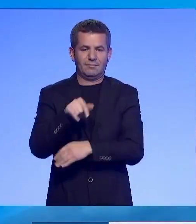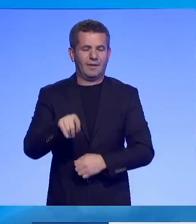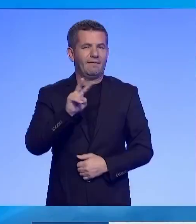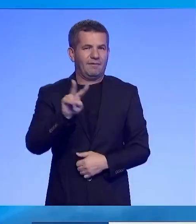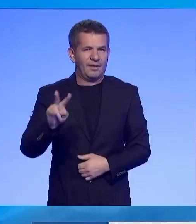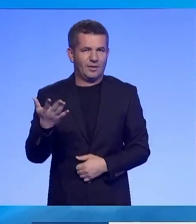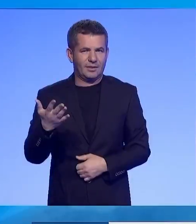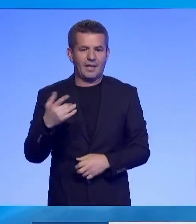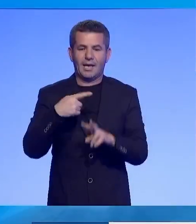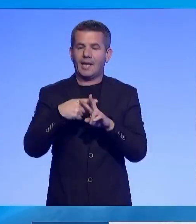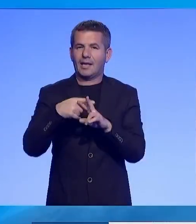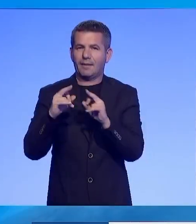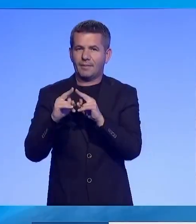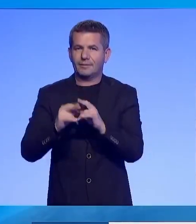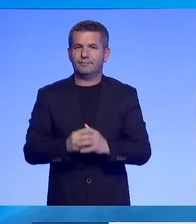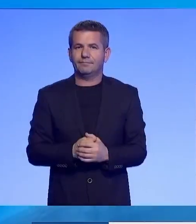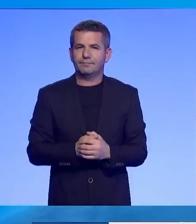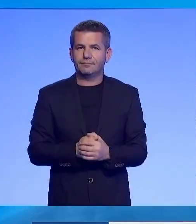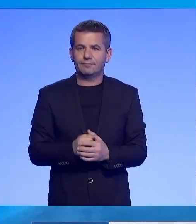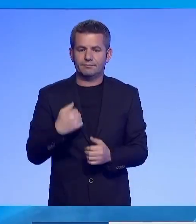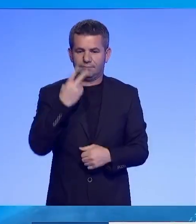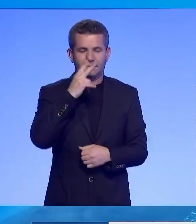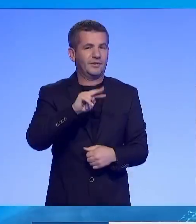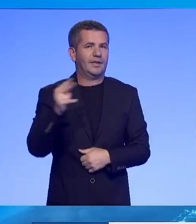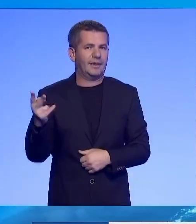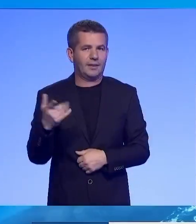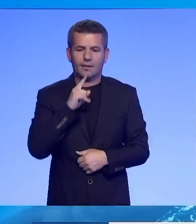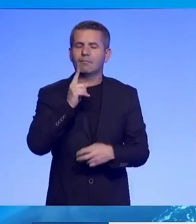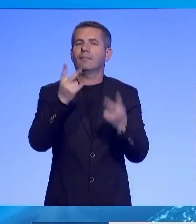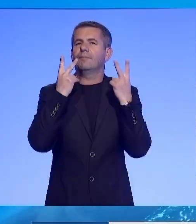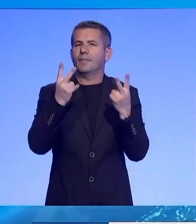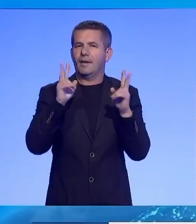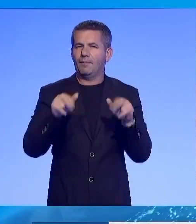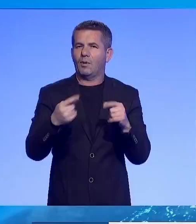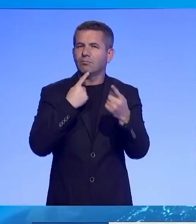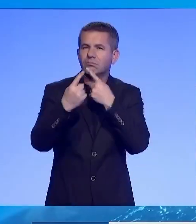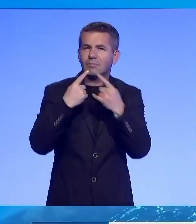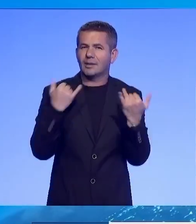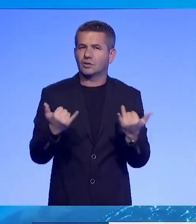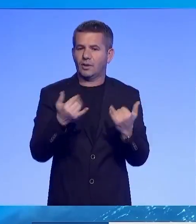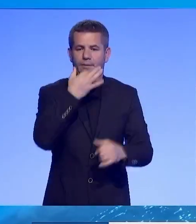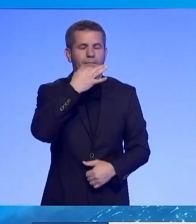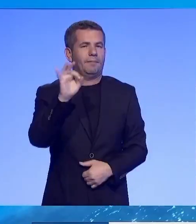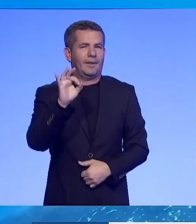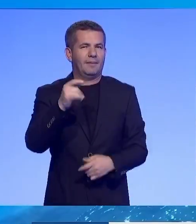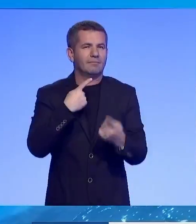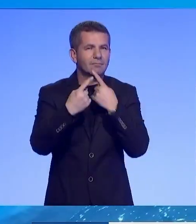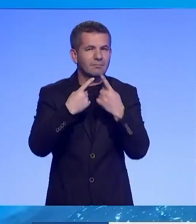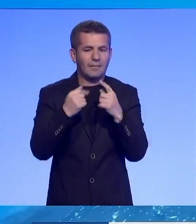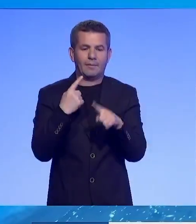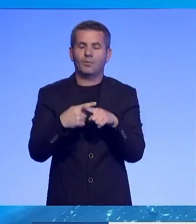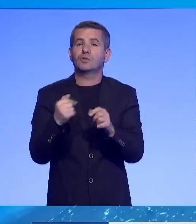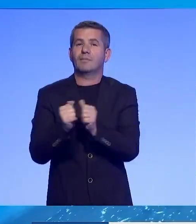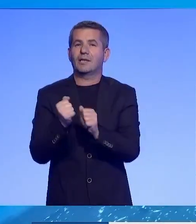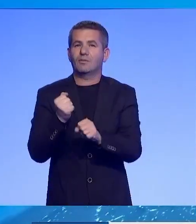politik haki a bazin. Kam një qëndrim kërit tjetër dhe është më rëndësi që kemi këtë diskutim të mirë filt për dialogun dhe bashkëpunimin